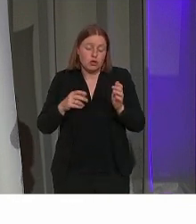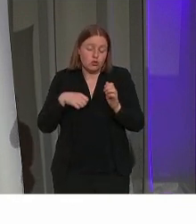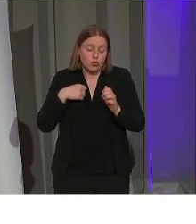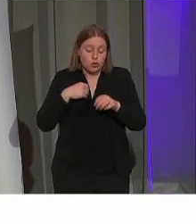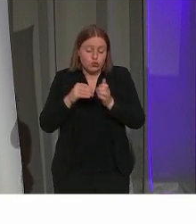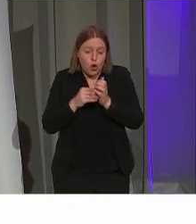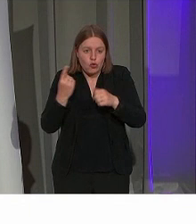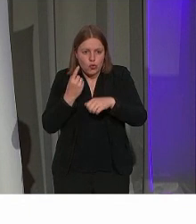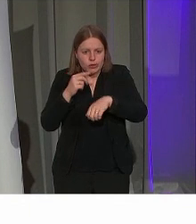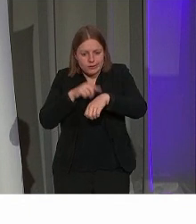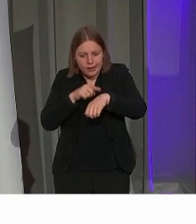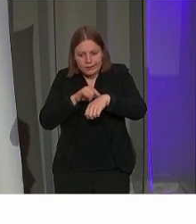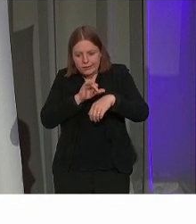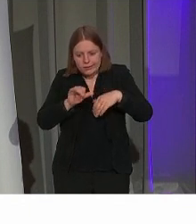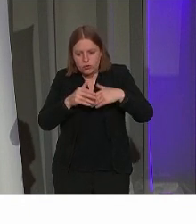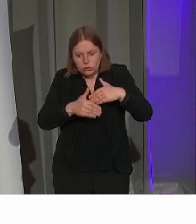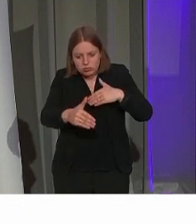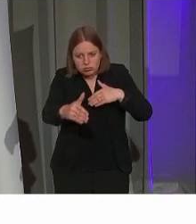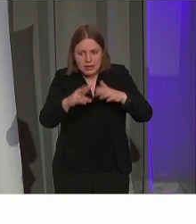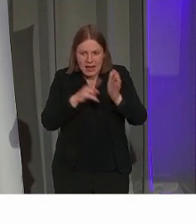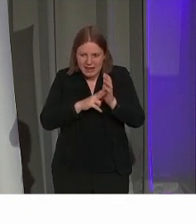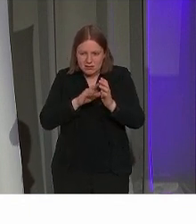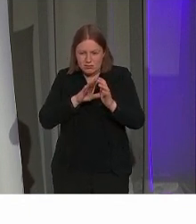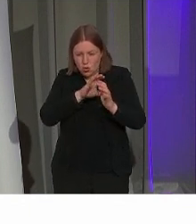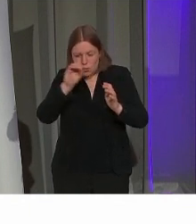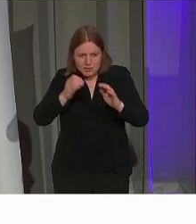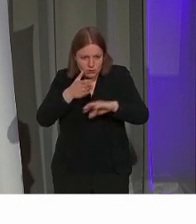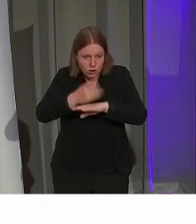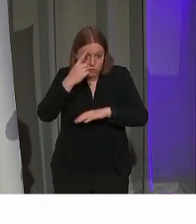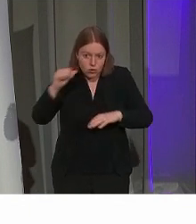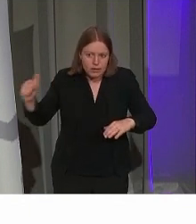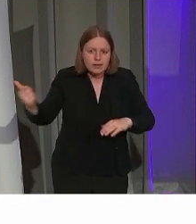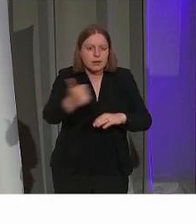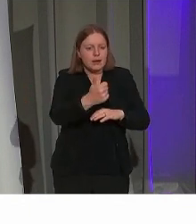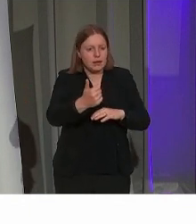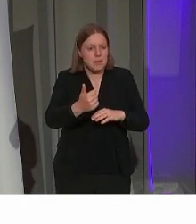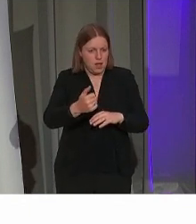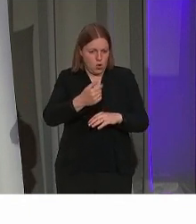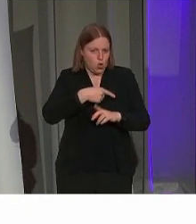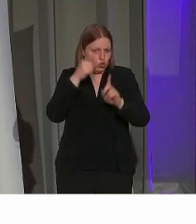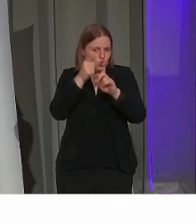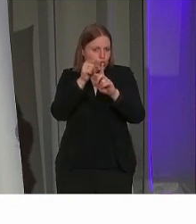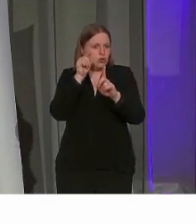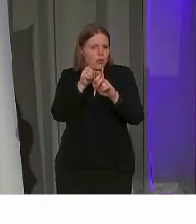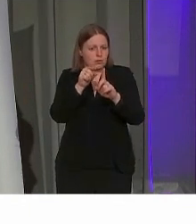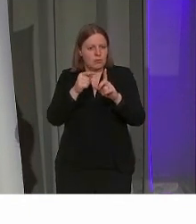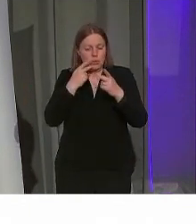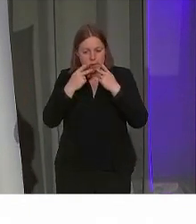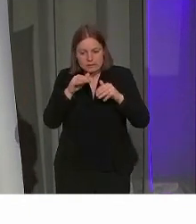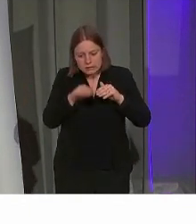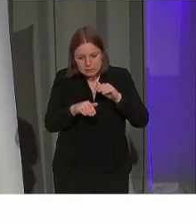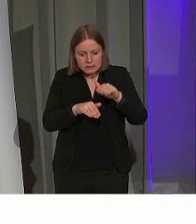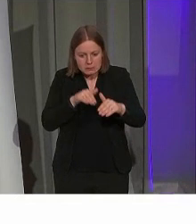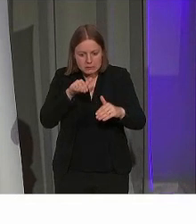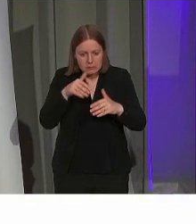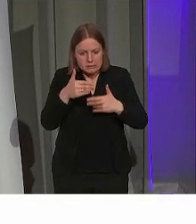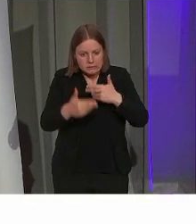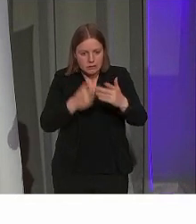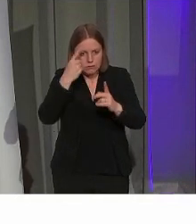overgaan voordat we er daar zijn. Maar dat is wel waar we intern de doelstelling gezet hebben en waar we stapje per stapje naartoe aan het